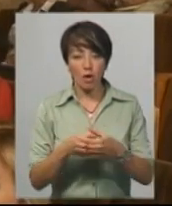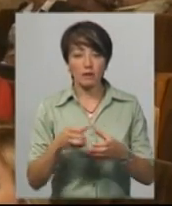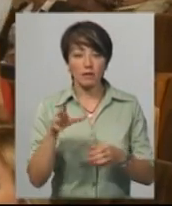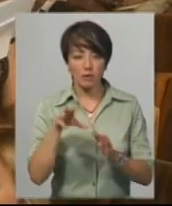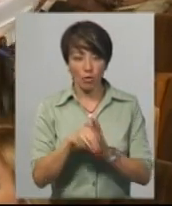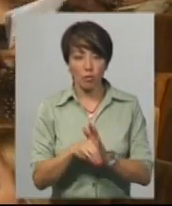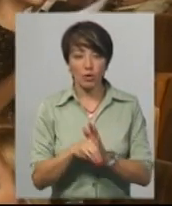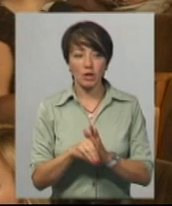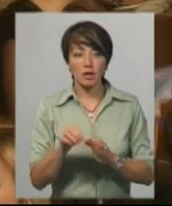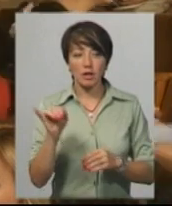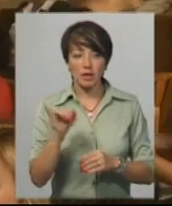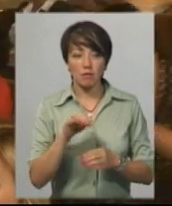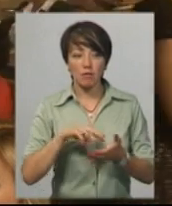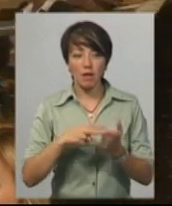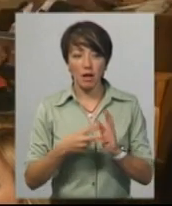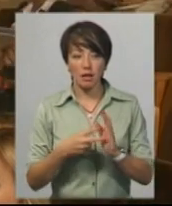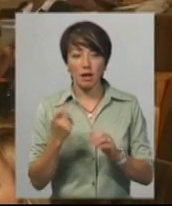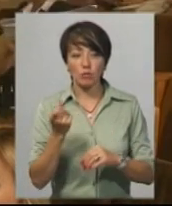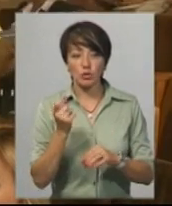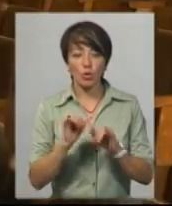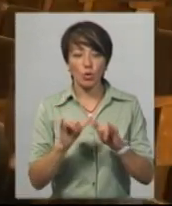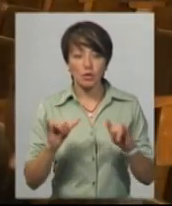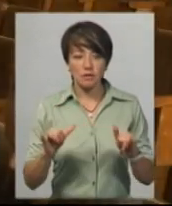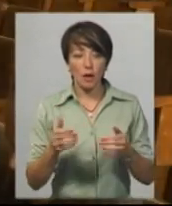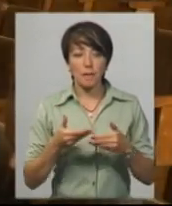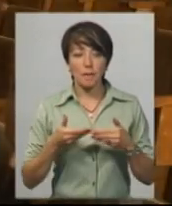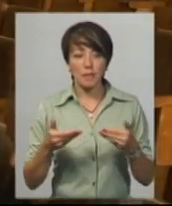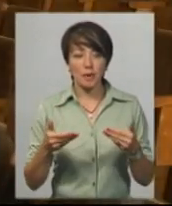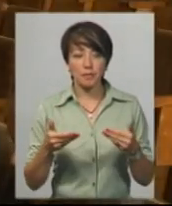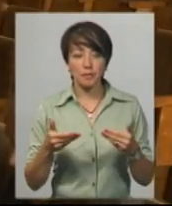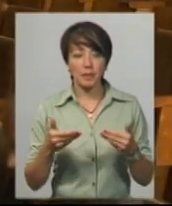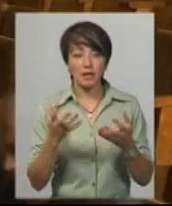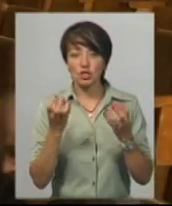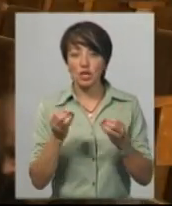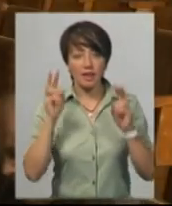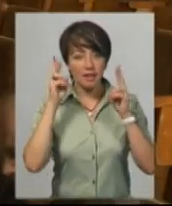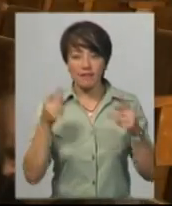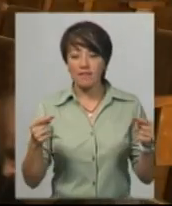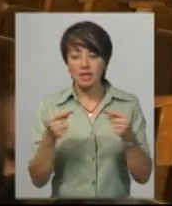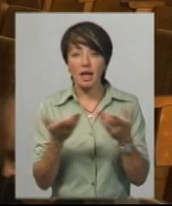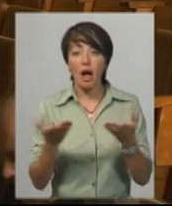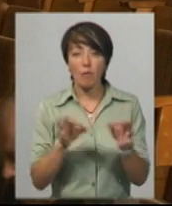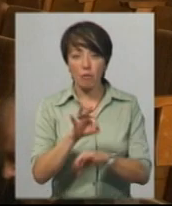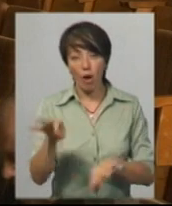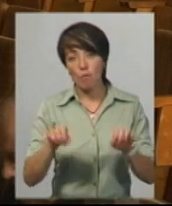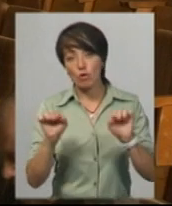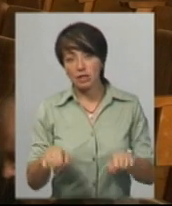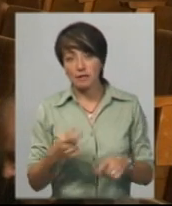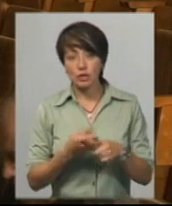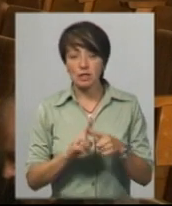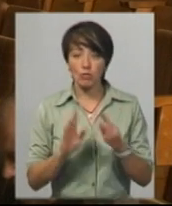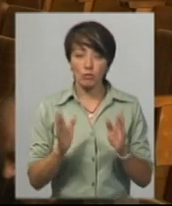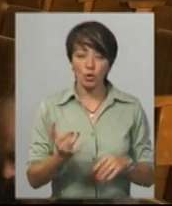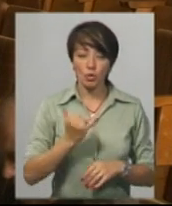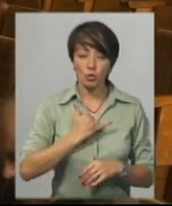в плані економічного розвитку. Ми ще не визначилися, з яким проєктом. Можливо, це буде в